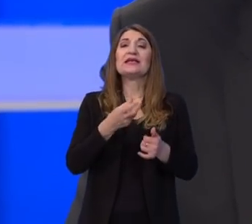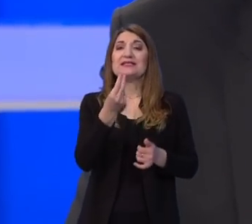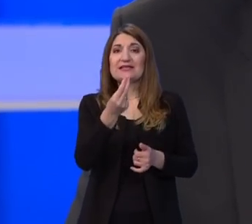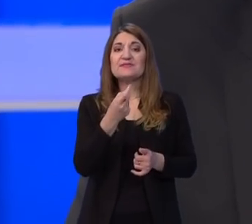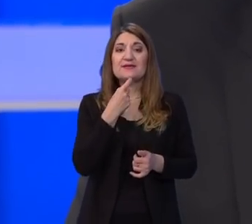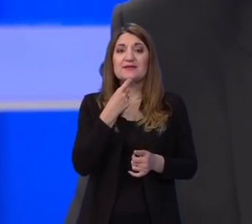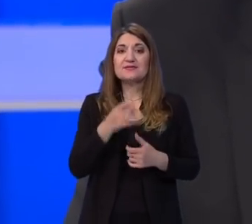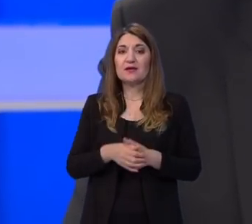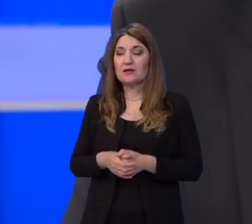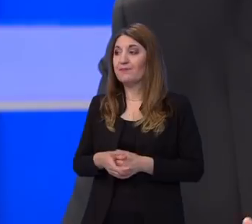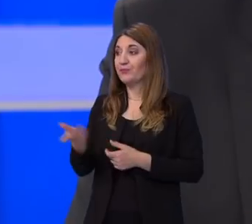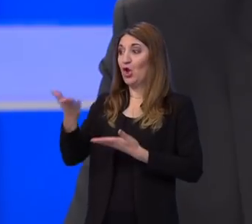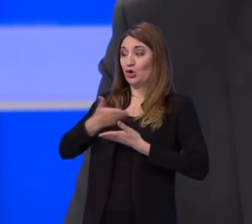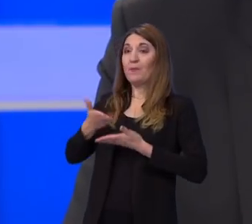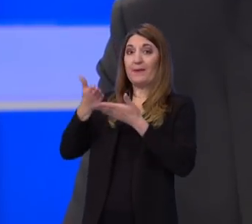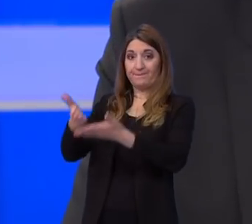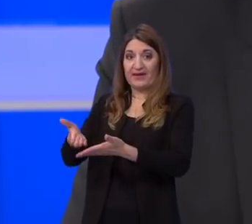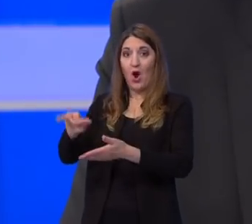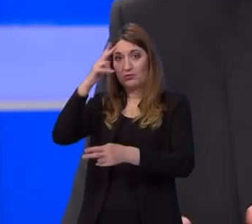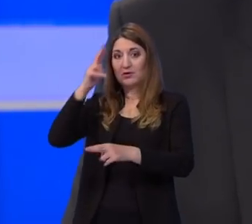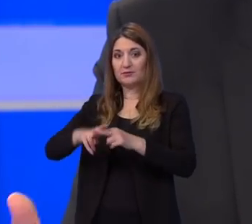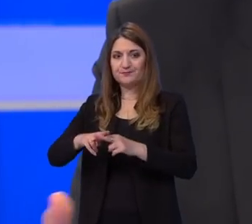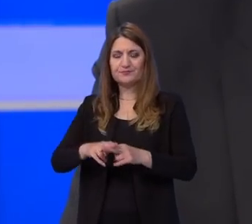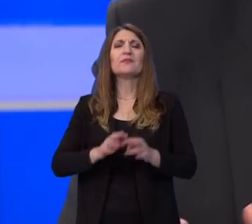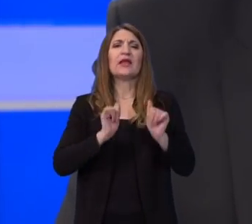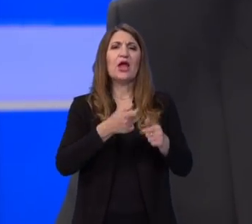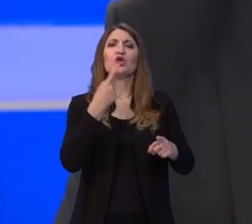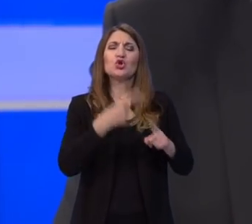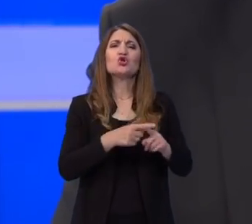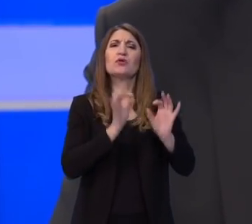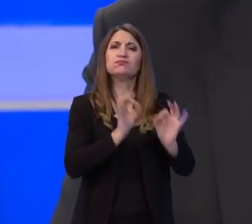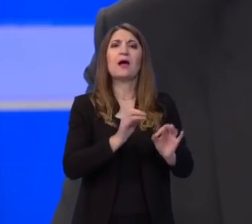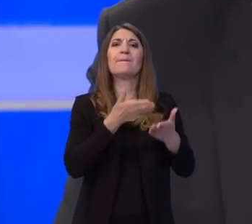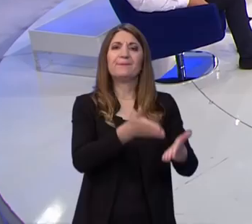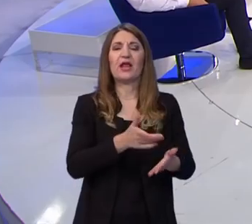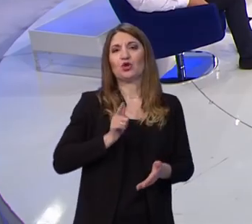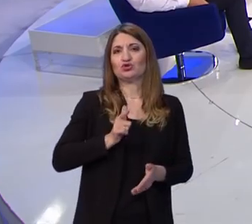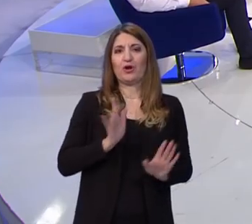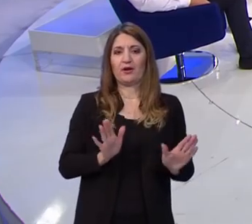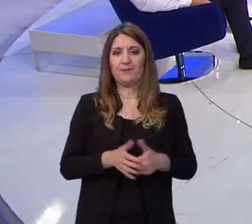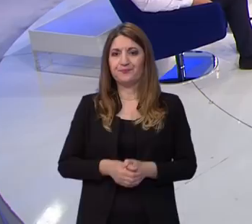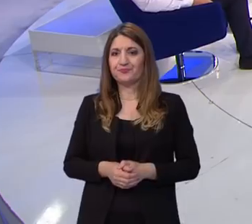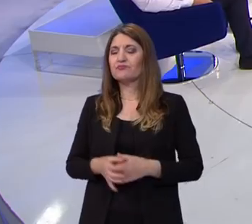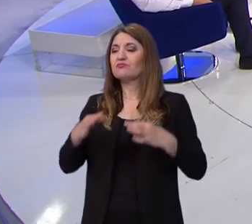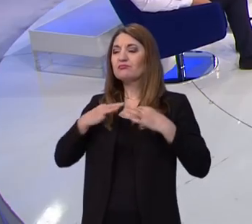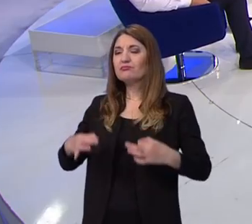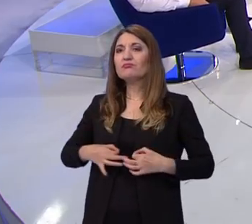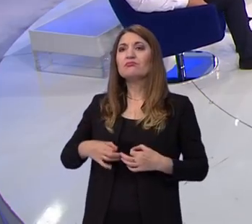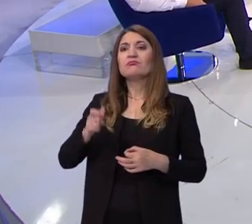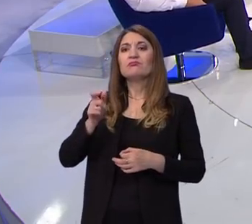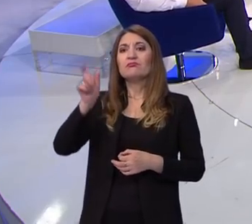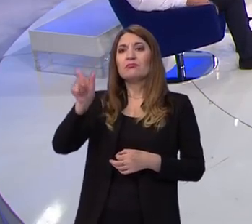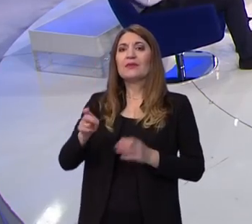sa... Znači, kad dobijete prijedlog, onda ćete o tome razmjetiti, Konkreta, na ne samo način. Evo, vrlo kratko, profesora Nemčiću,